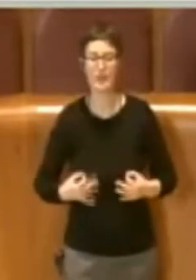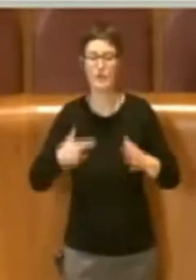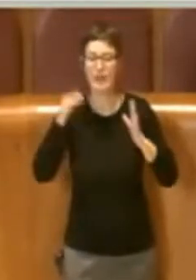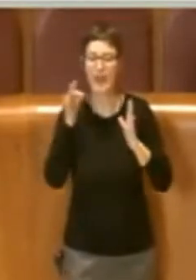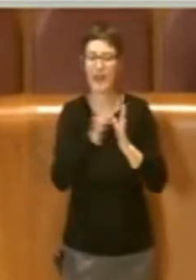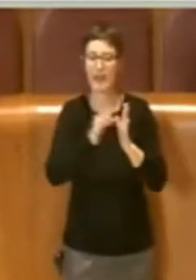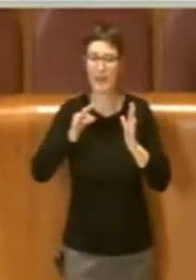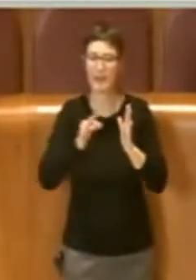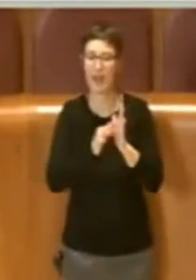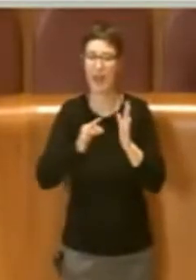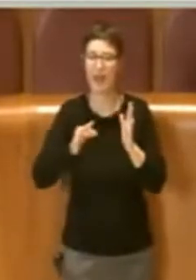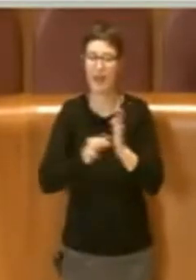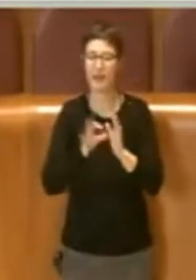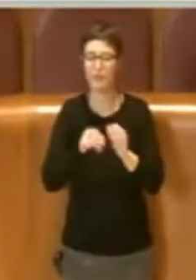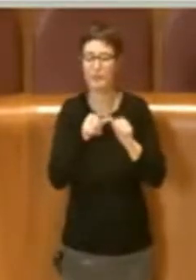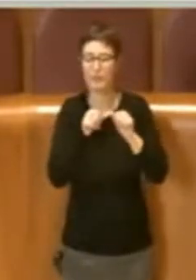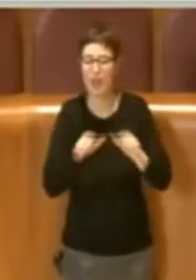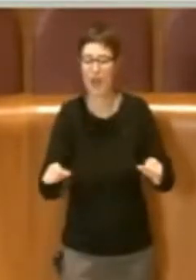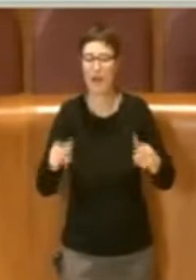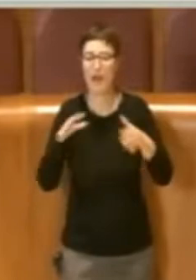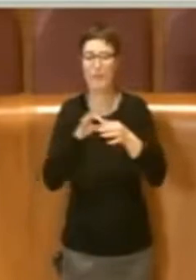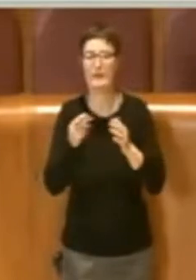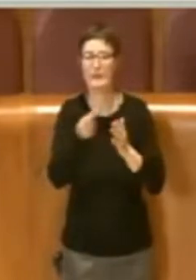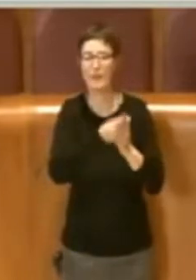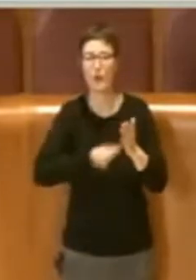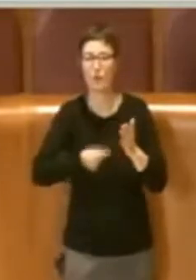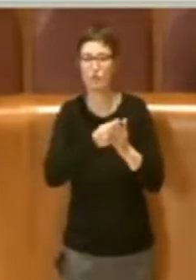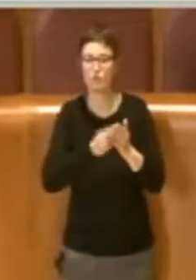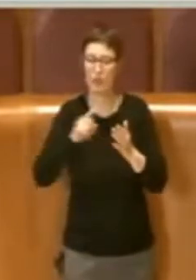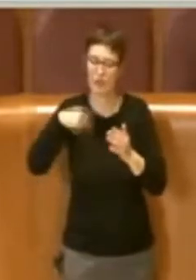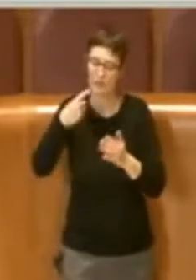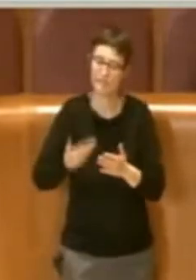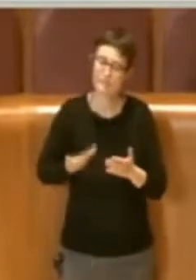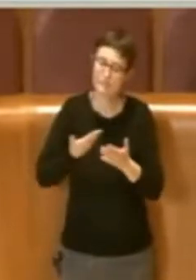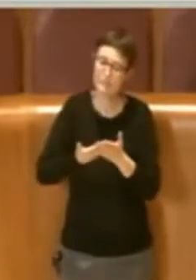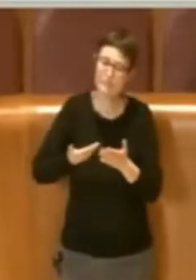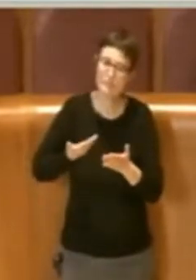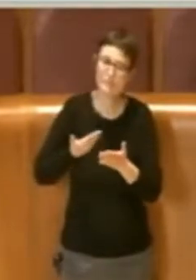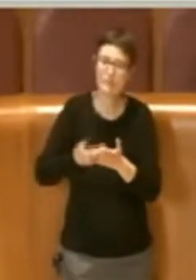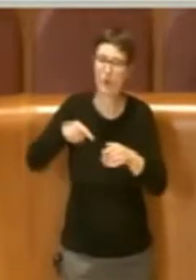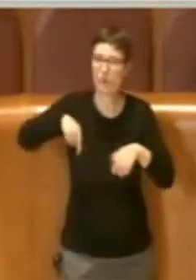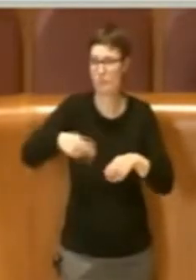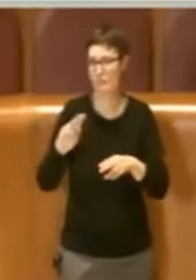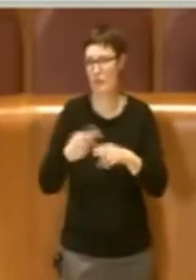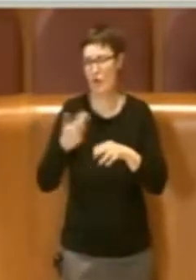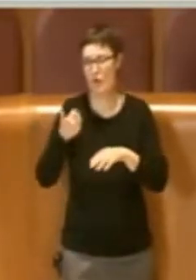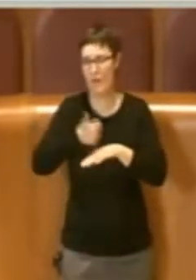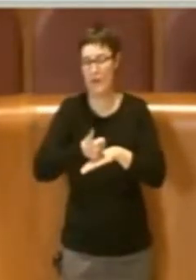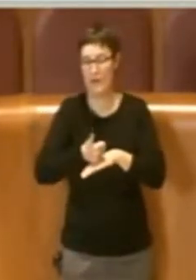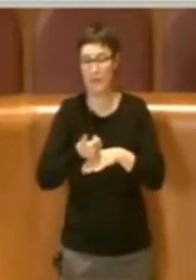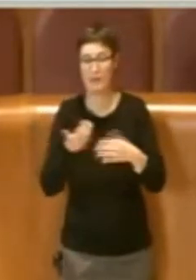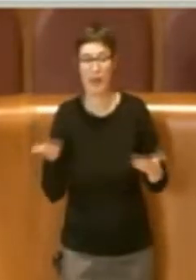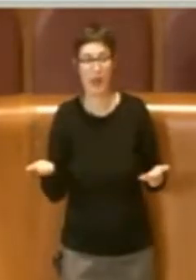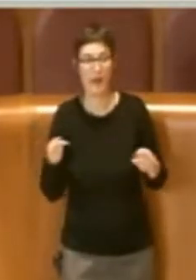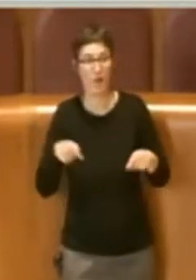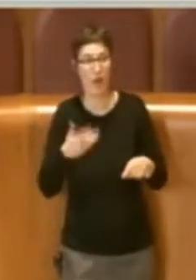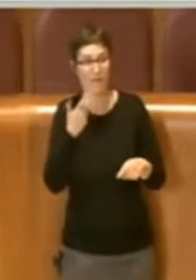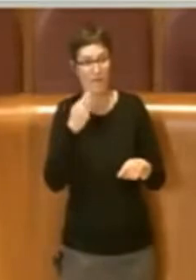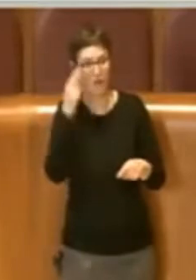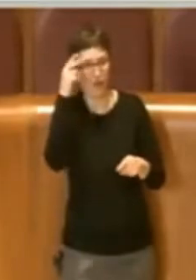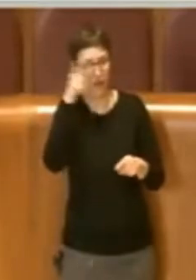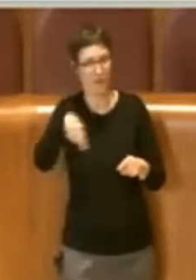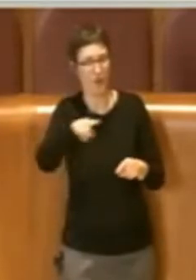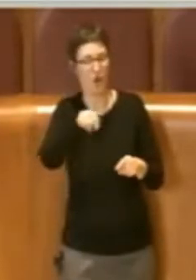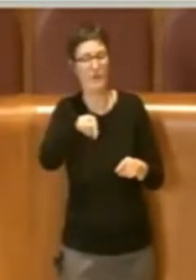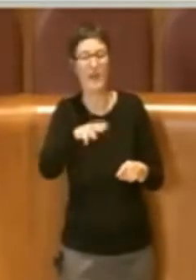base dei progetti che dovranno essere presentati a Roma Capitale. Quindi voglio ricordare che quella è un'area che non è di